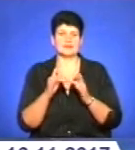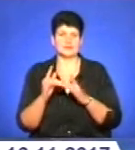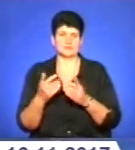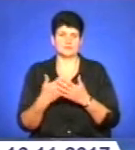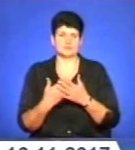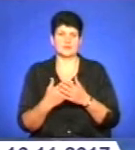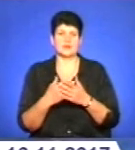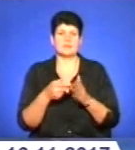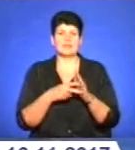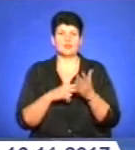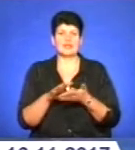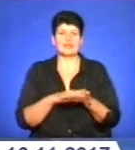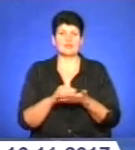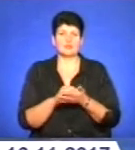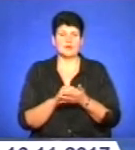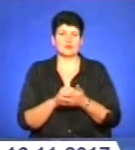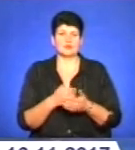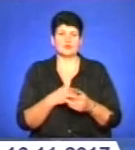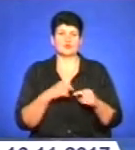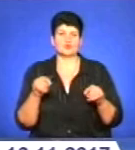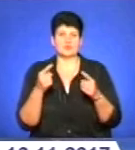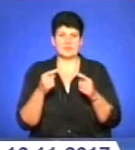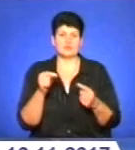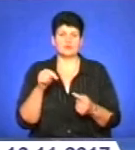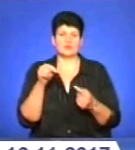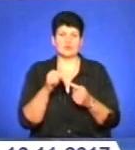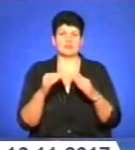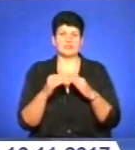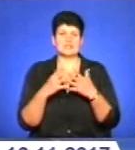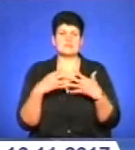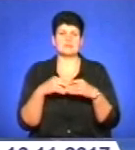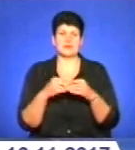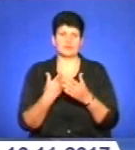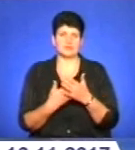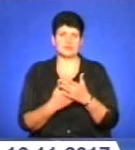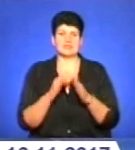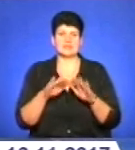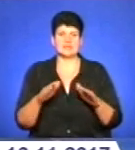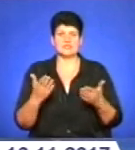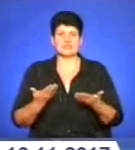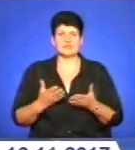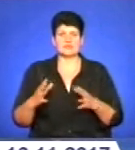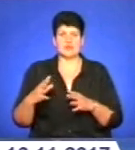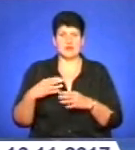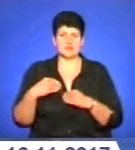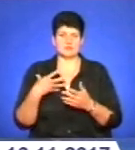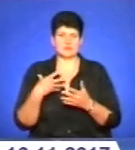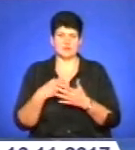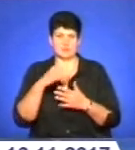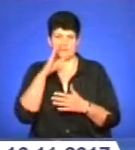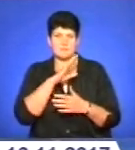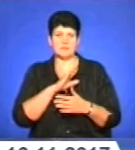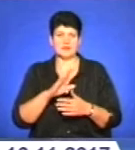планують ліквідувати. Натомість хочуть створити відповідні будинки сімейного типу, де діти проживатимуть разом зі своїми біологічними